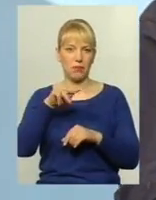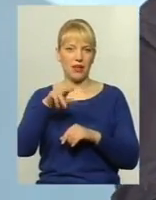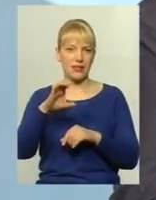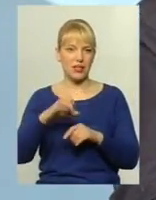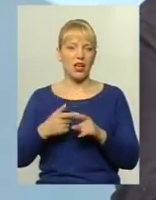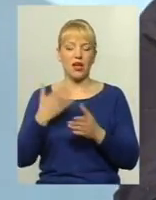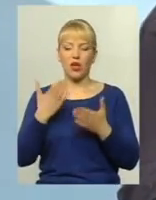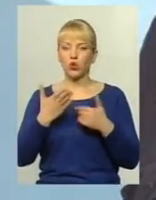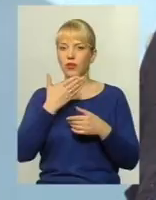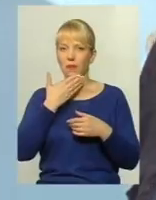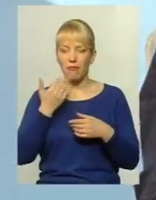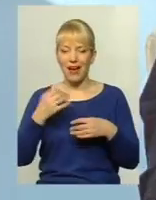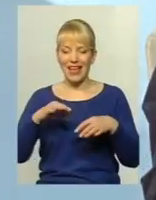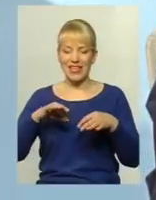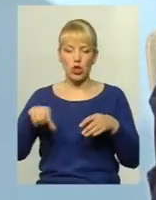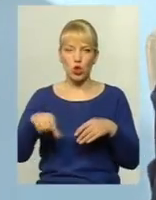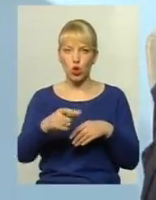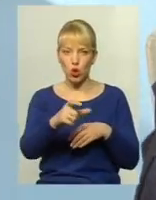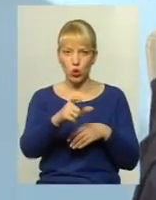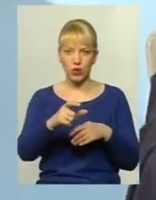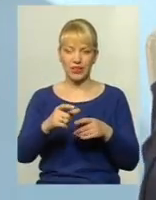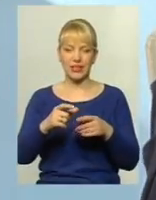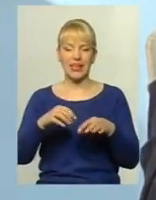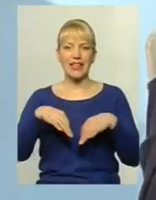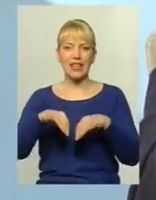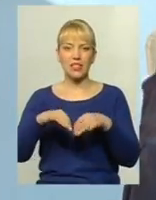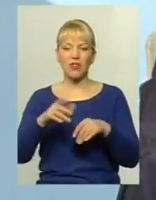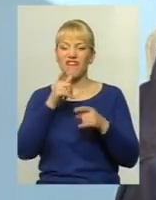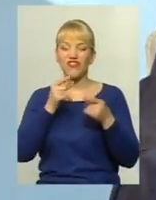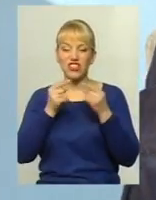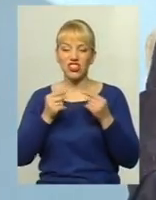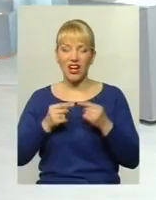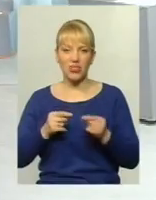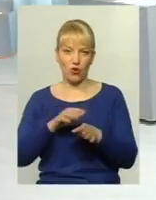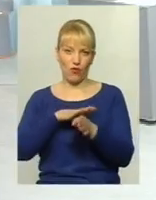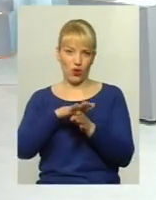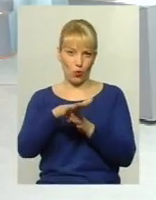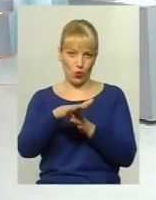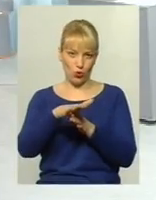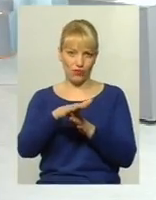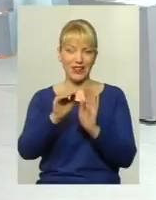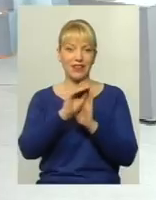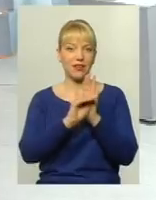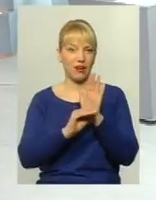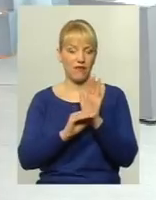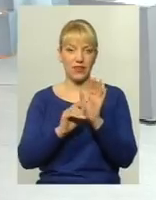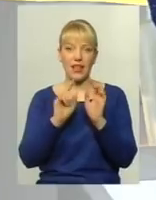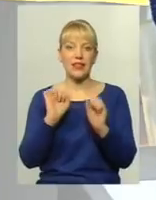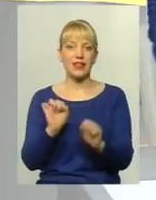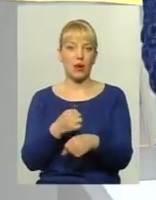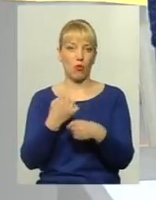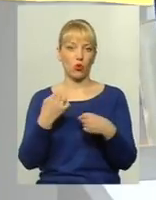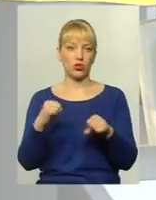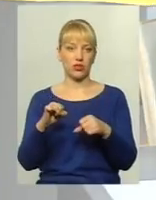'язок в місті Хмельницькому, вчасно виконувати графік руху, тобто не порушувати його, практично неможливо. Чи можливо